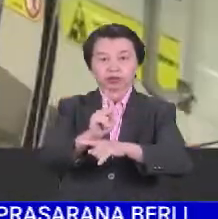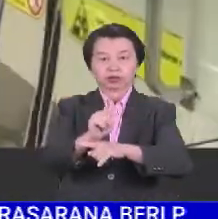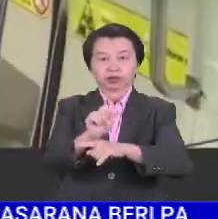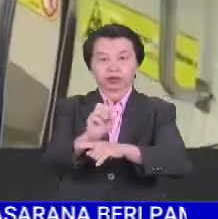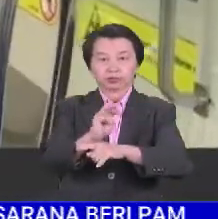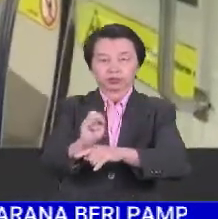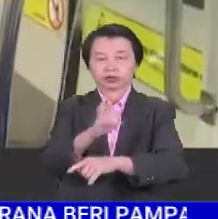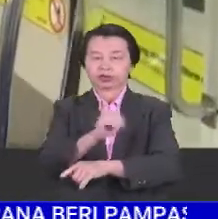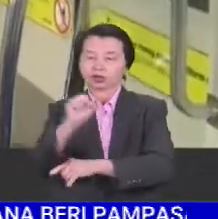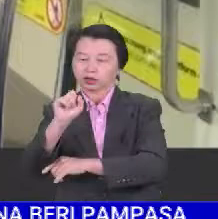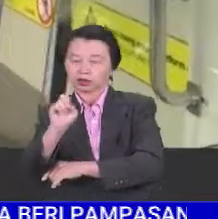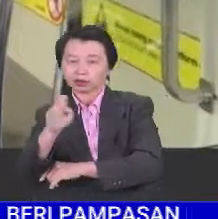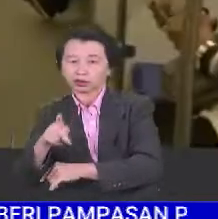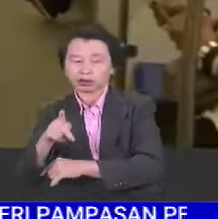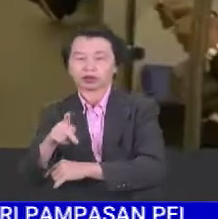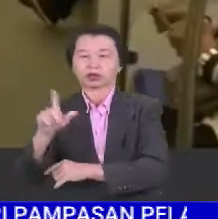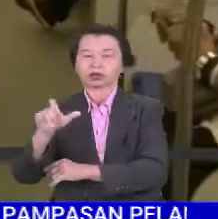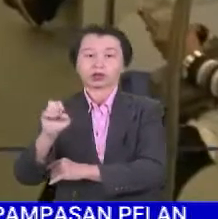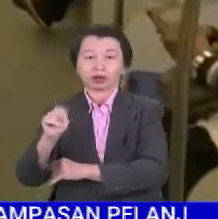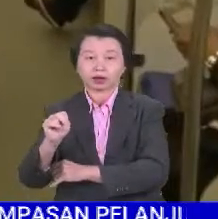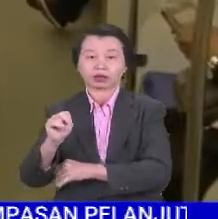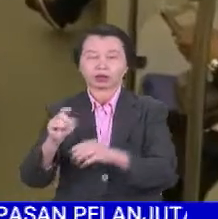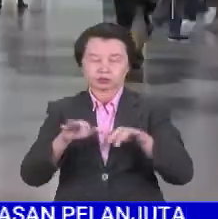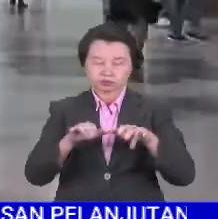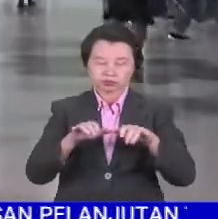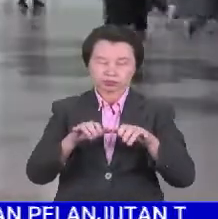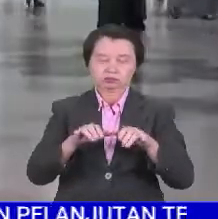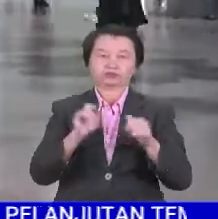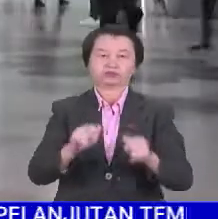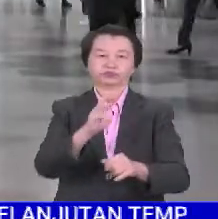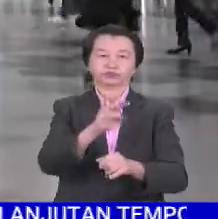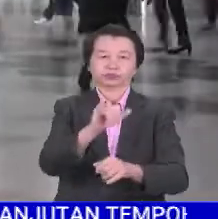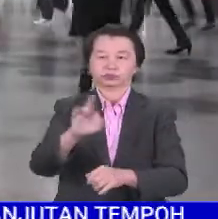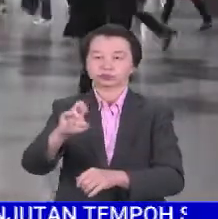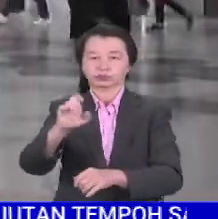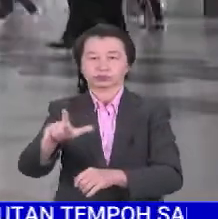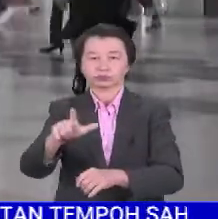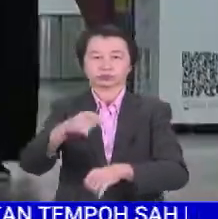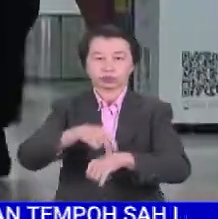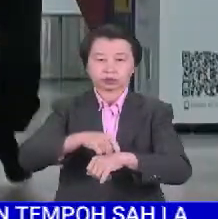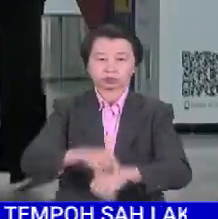Sky Park Link layari laman sesawang KTMB atau aplikasi My Real Time.